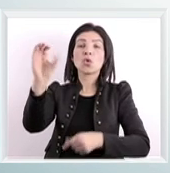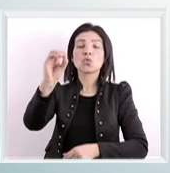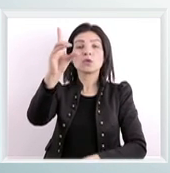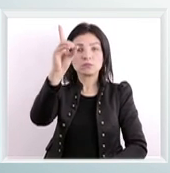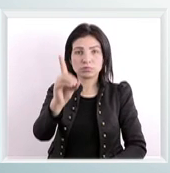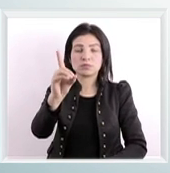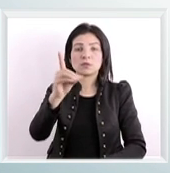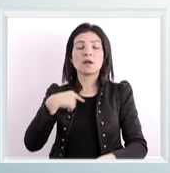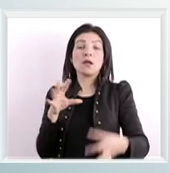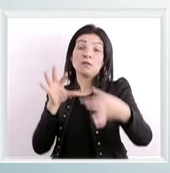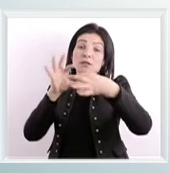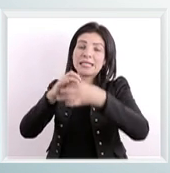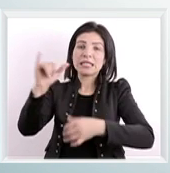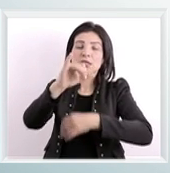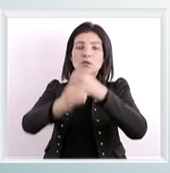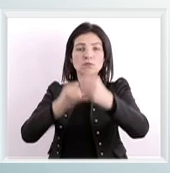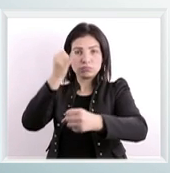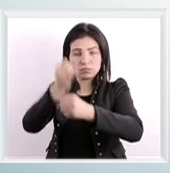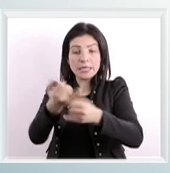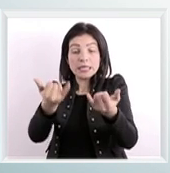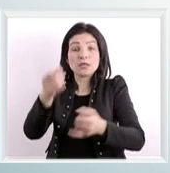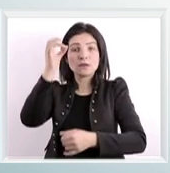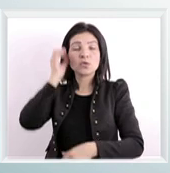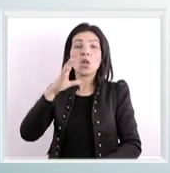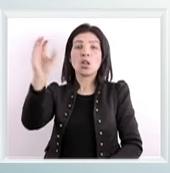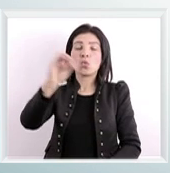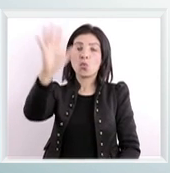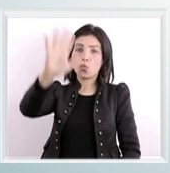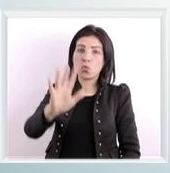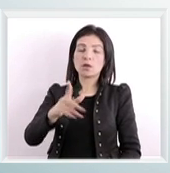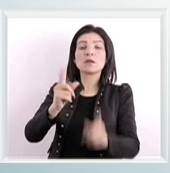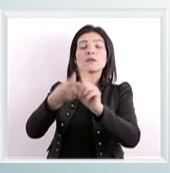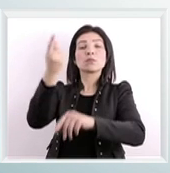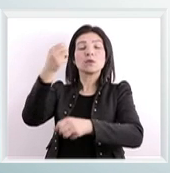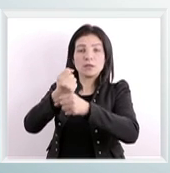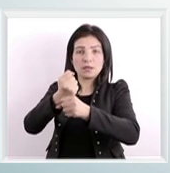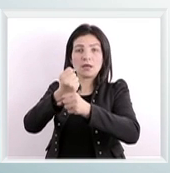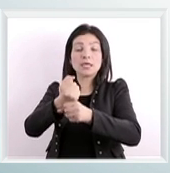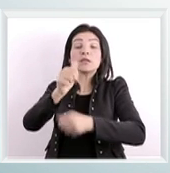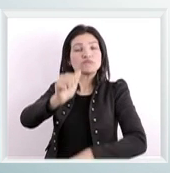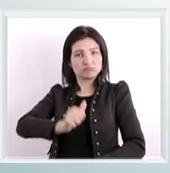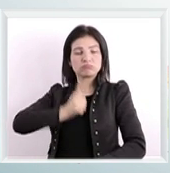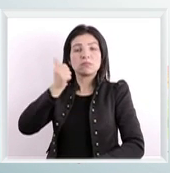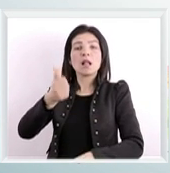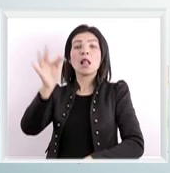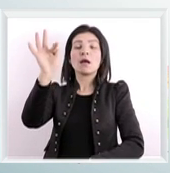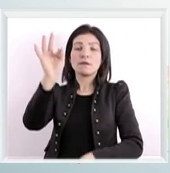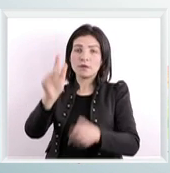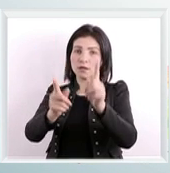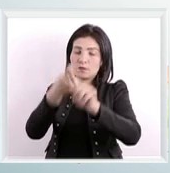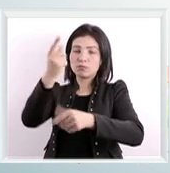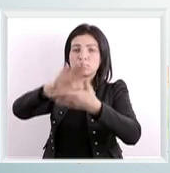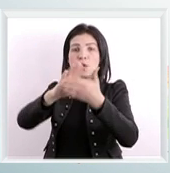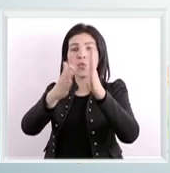دروسوس بالشراكة مع المنظمة الدولية للإعاقة بتونس والوكالة الوطنية للتشغيل والعمل المستقل والفيدرالية